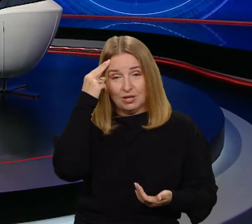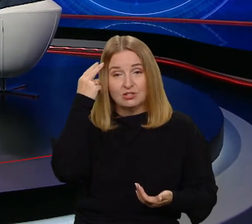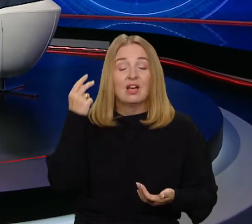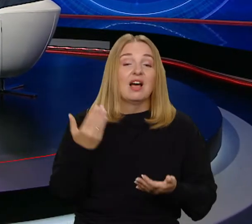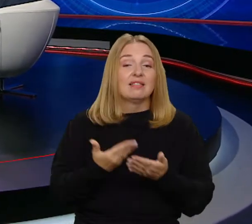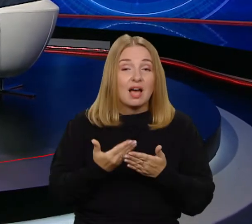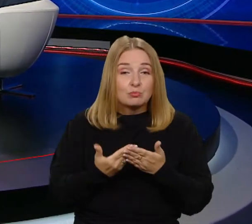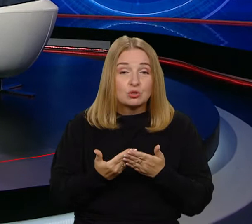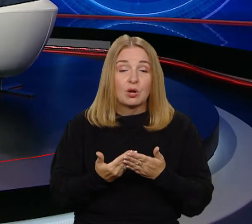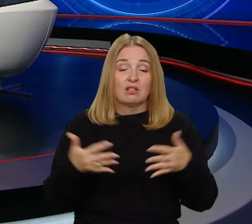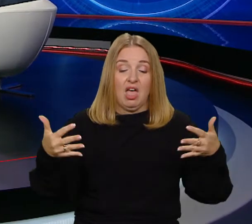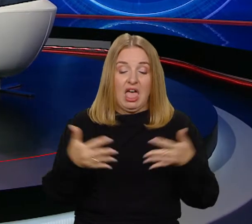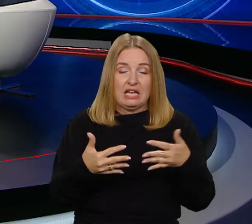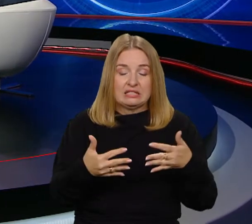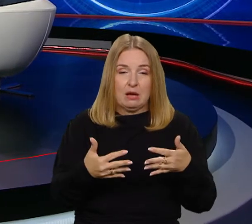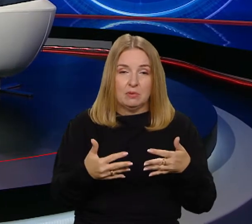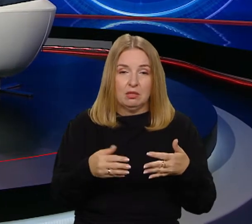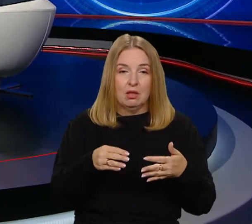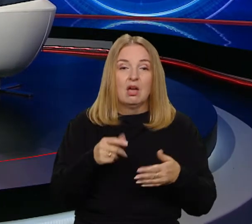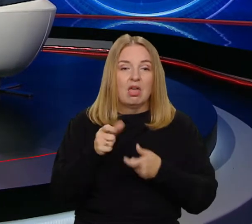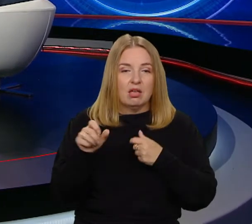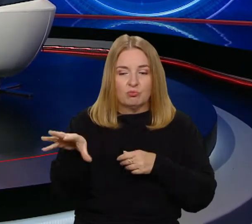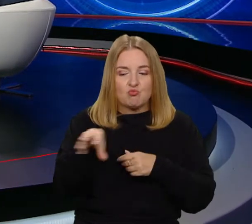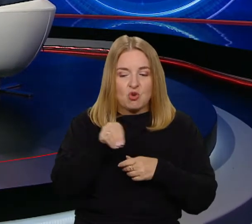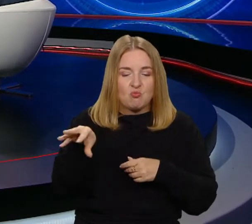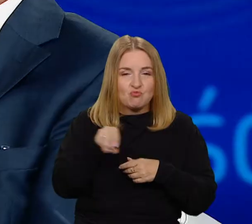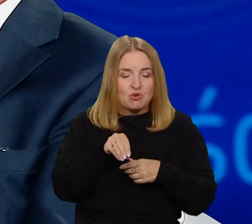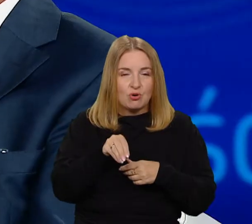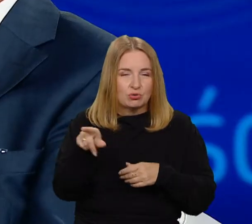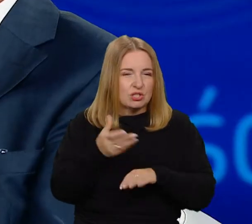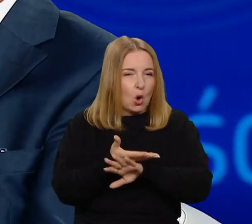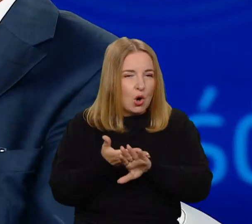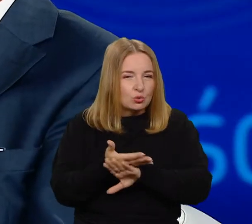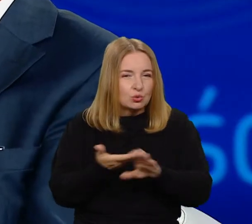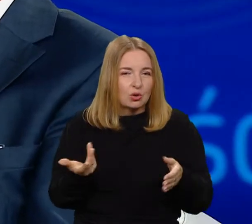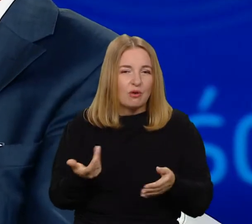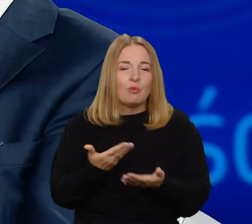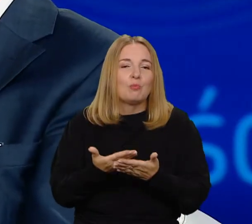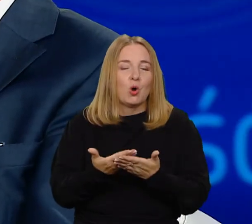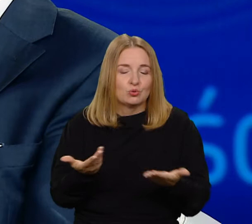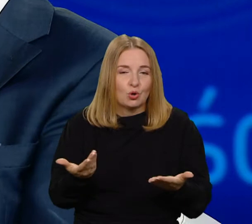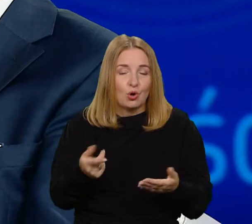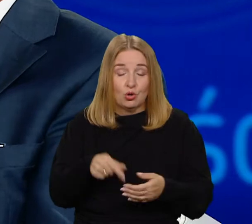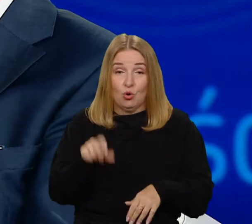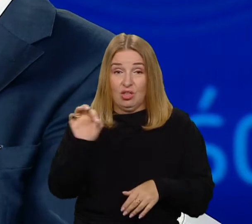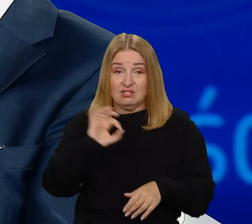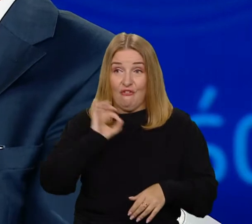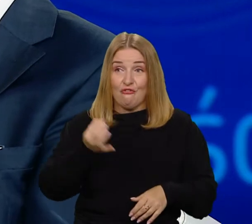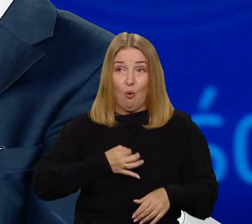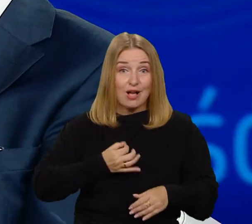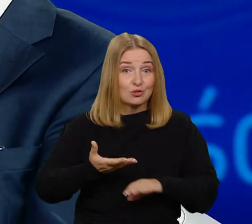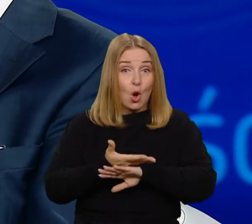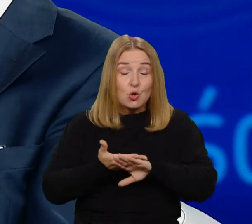oszukiwania na egzaminach, bo wtedy można powiedzieć, kogo oszukujesz? Oszukujesz siebie. Czyli uczę się dla siebie,